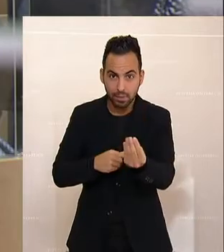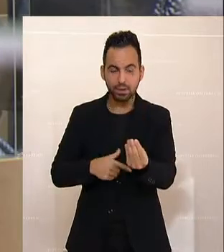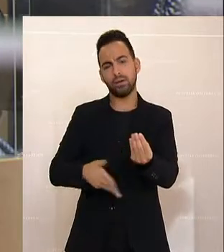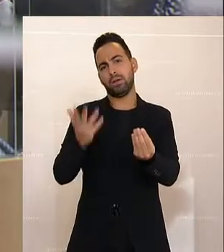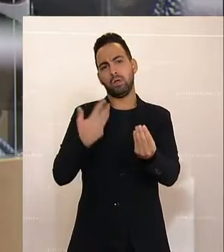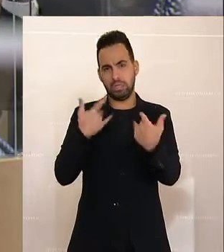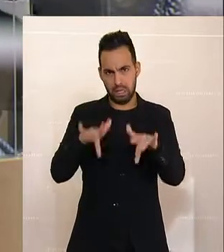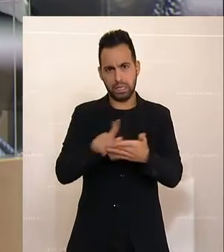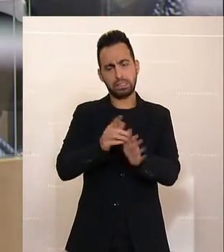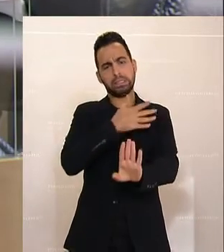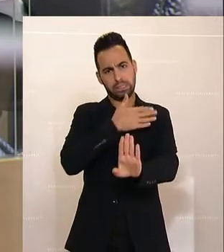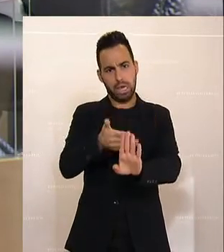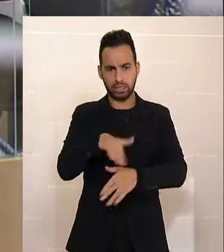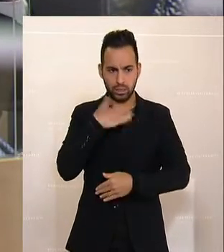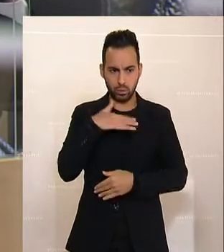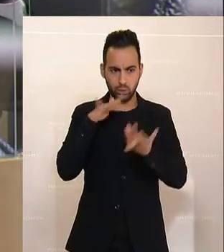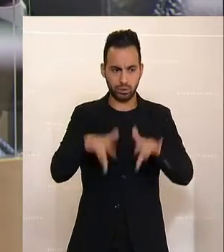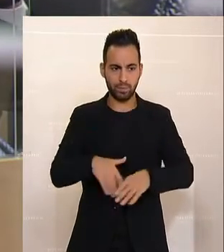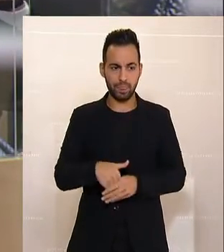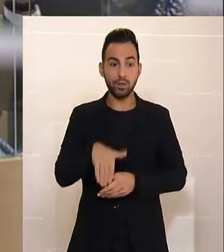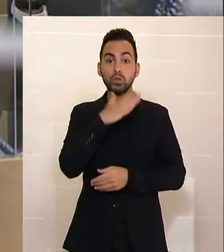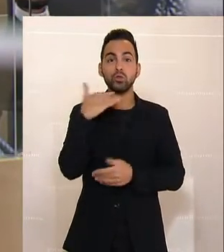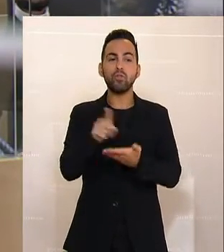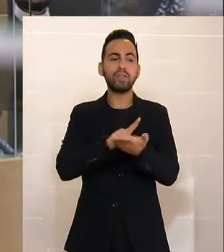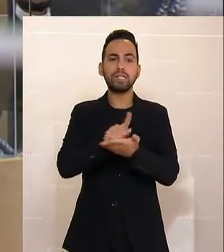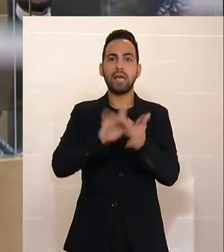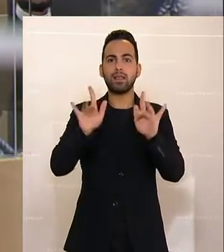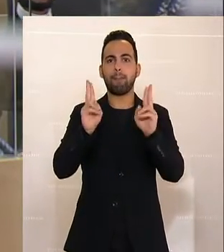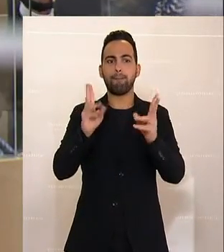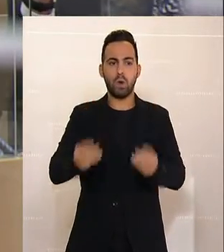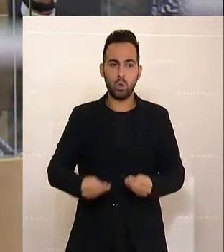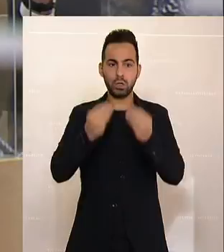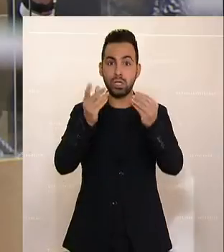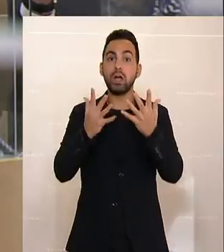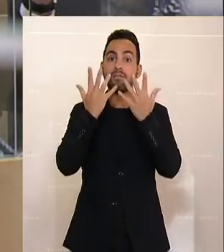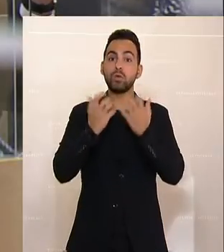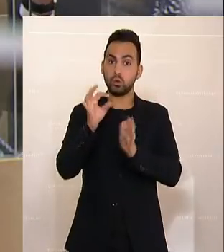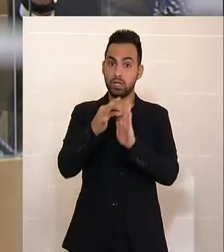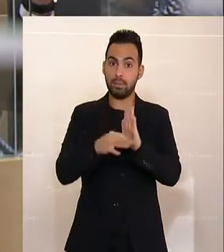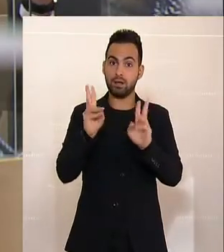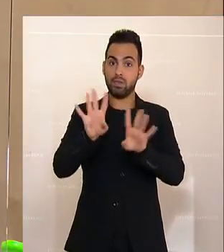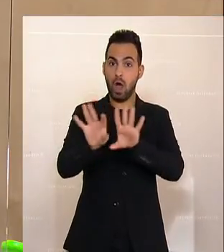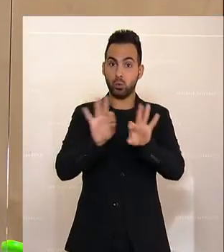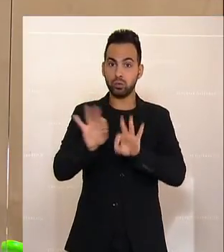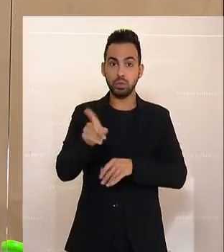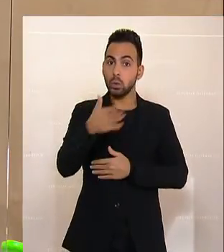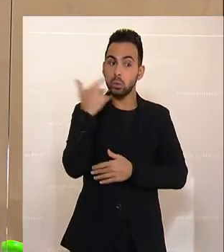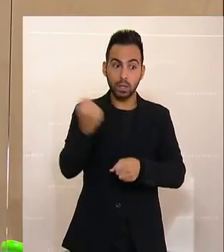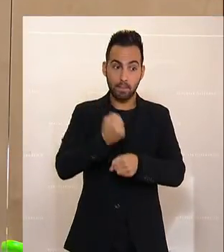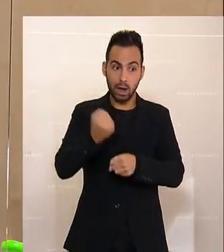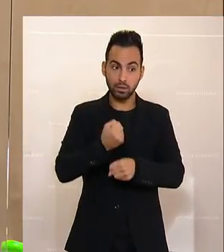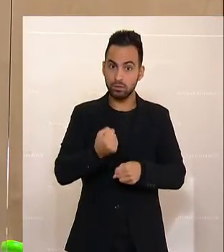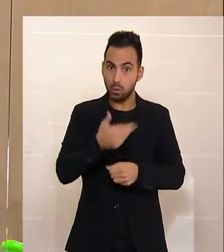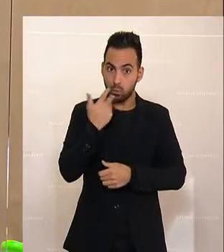So, Sie hatten die Möglichkeit, so viel Zeit zu haben. Sie hatten die Möglichkeit, sich einen Wunschtermin auszusuchen. Haben Sie aber nicht gemacht.